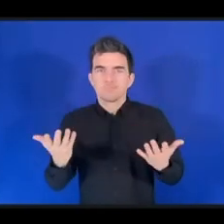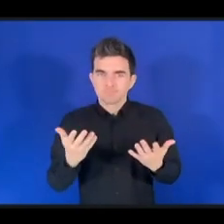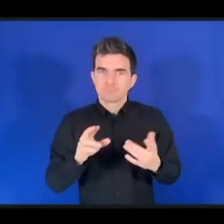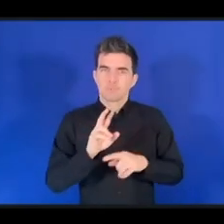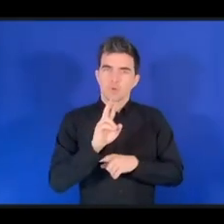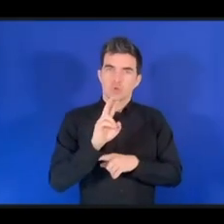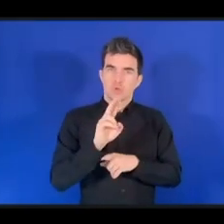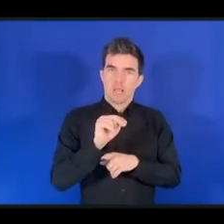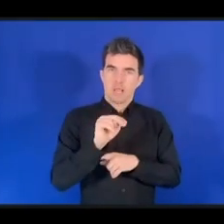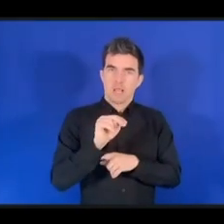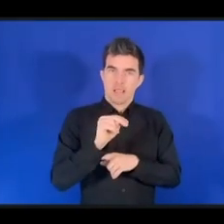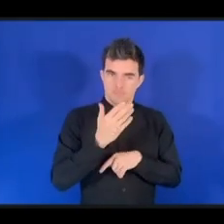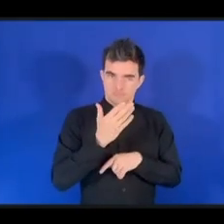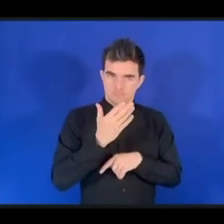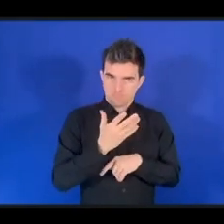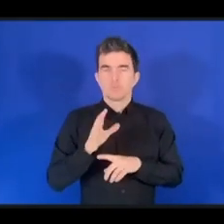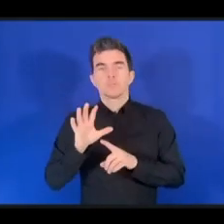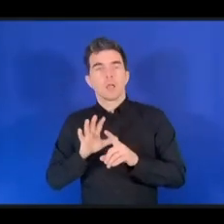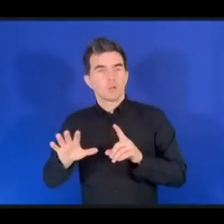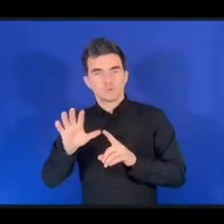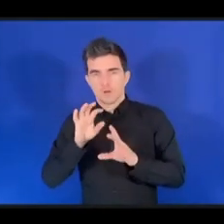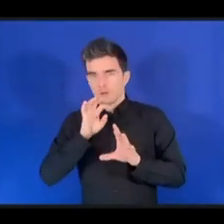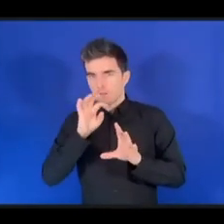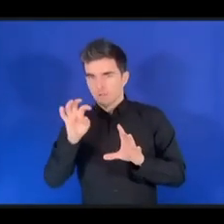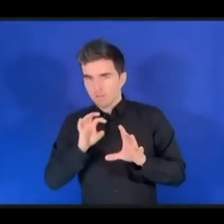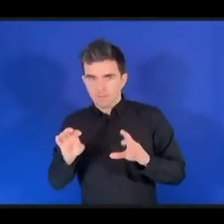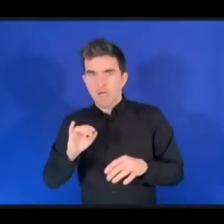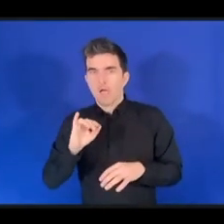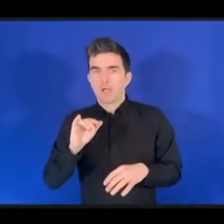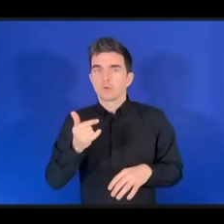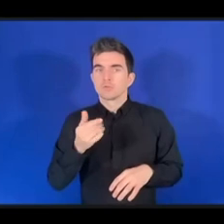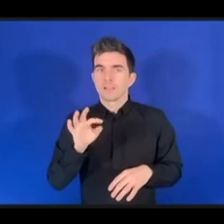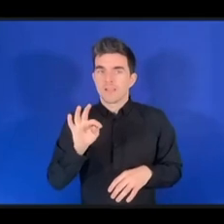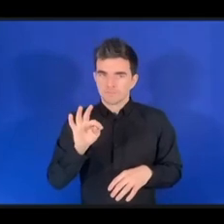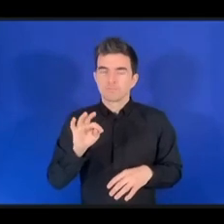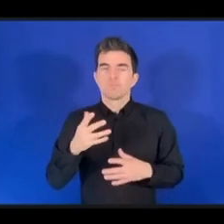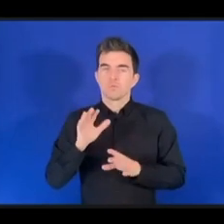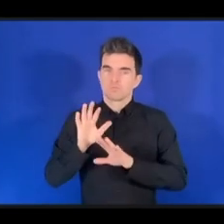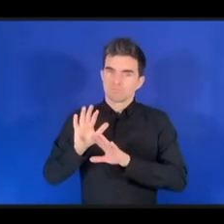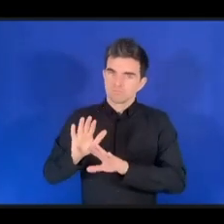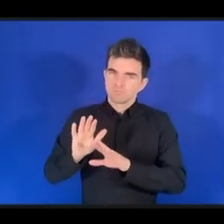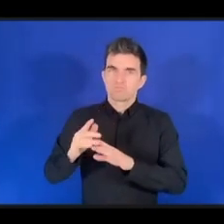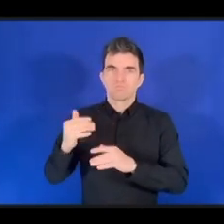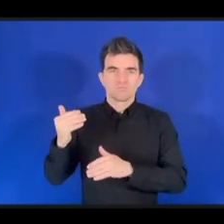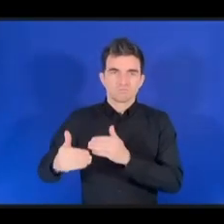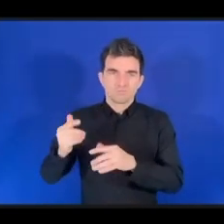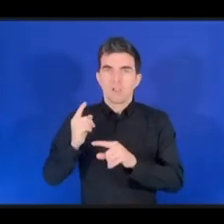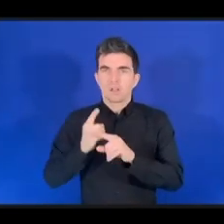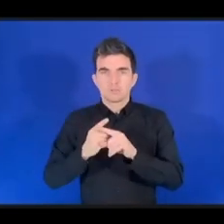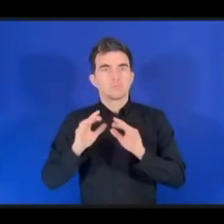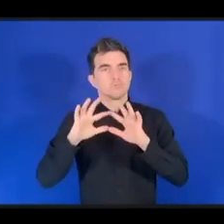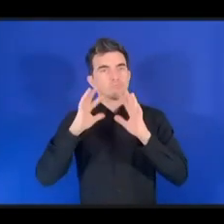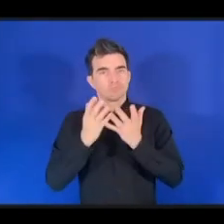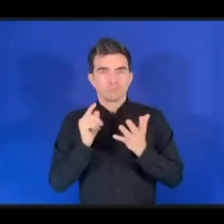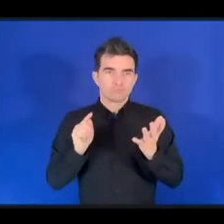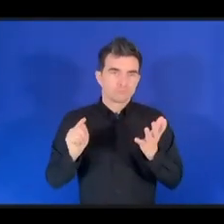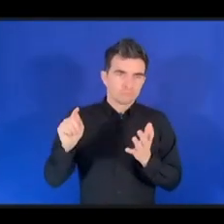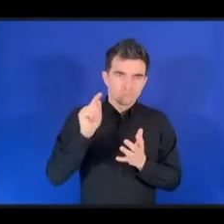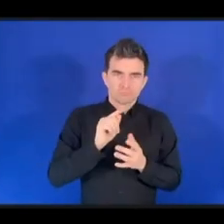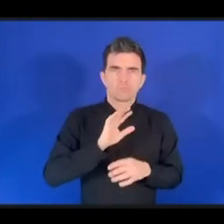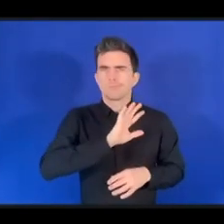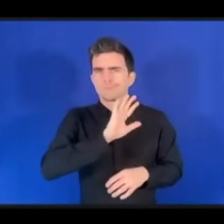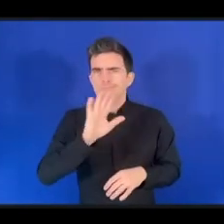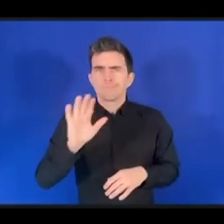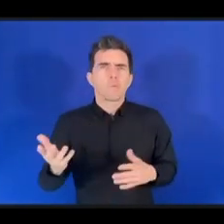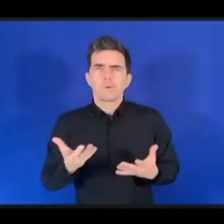также всех тех, кто принимал участие в Японии и за рубежом, в подготовке